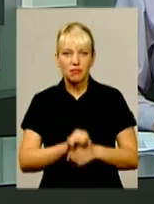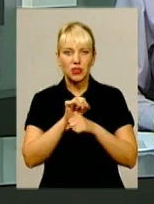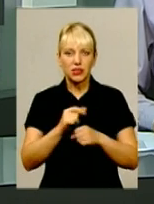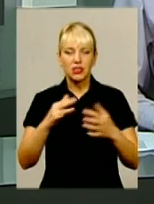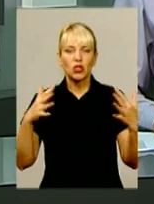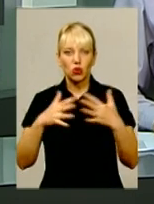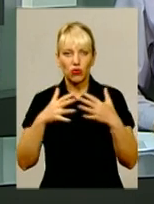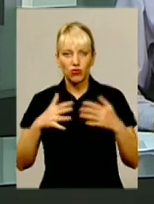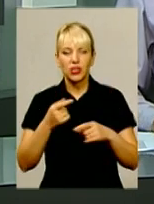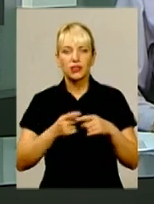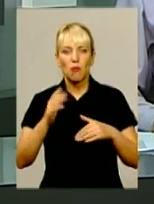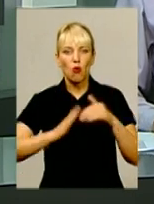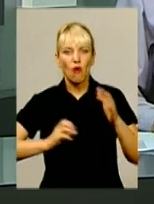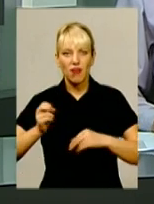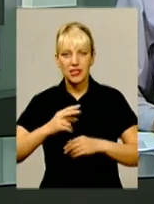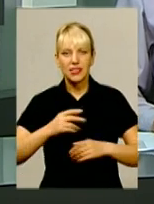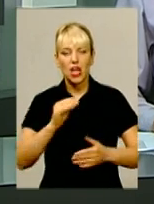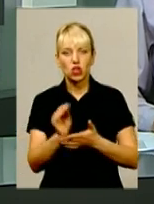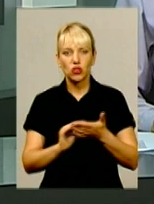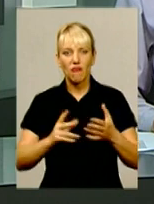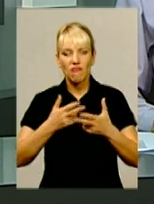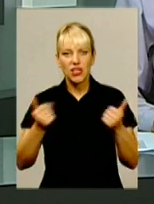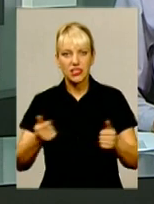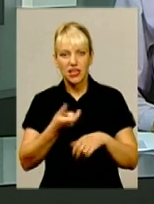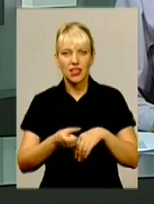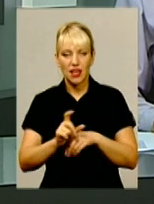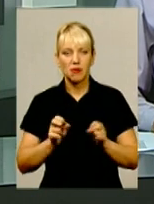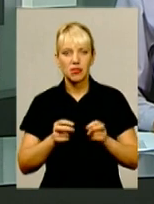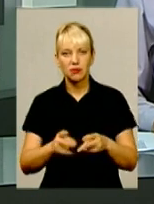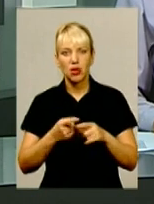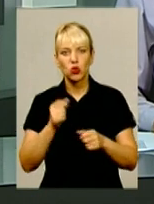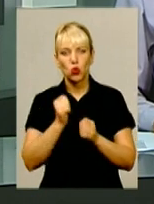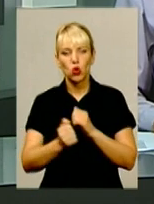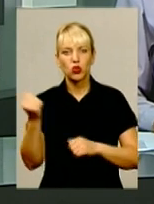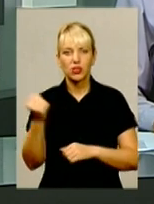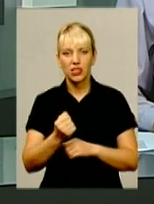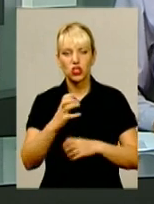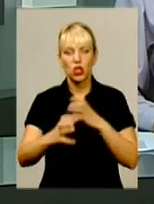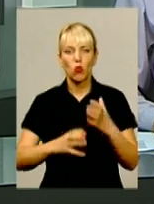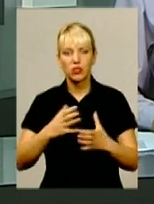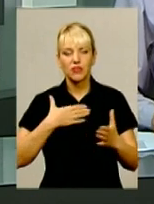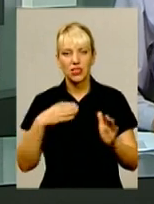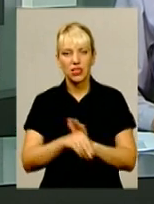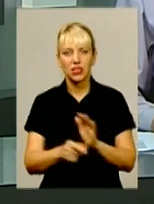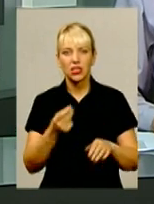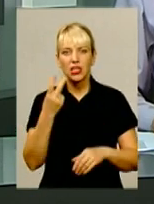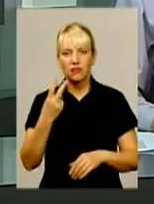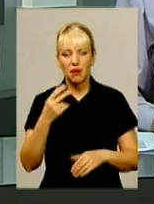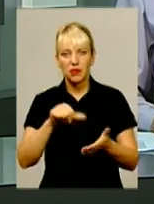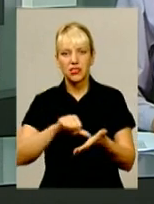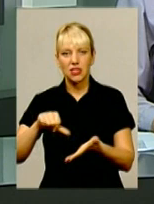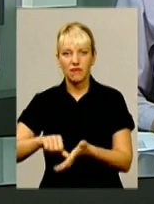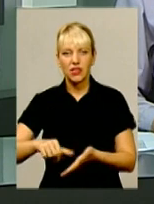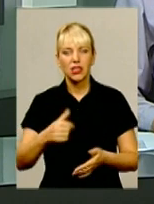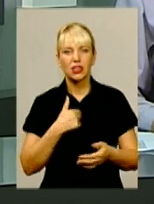конфліктів. Професія журналіст визнана однією з найнебезпечніших. Кожного тижня в світі гине щонайменше два представники